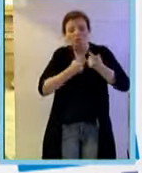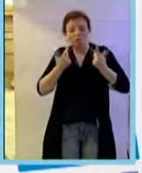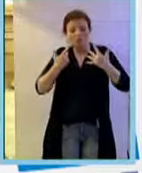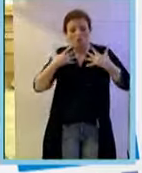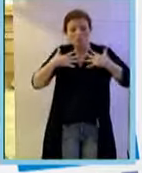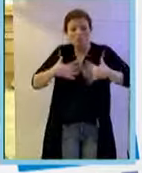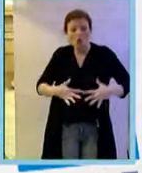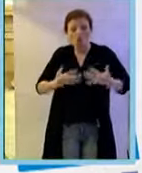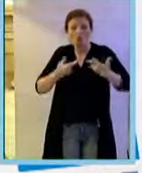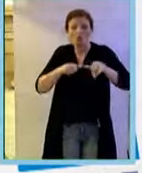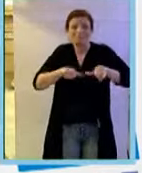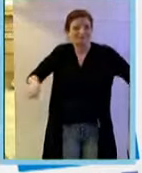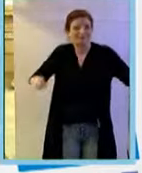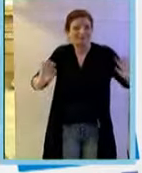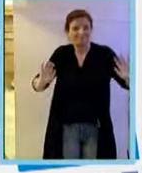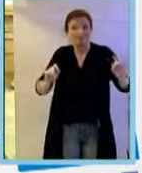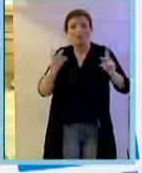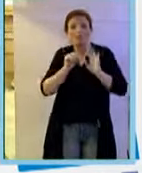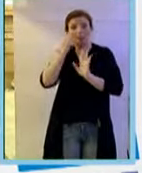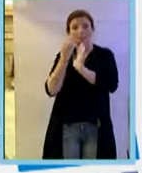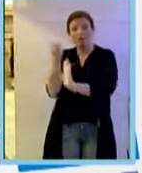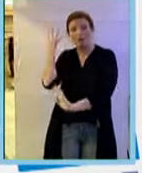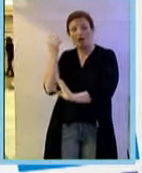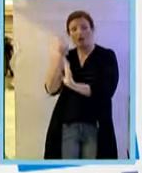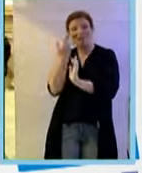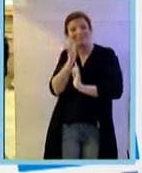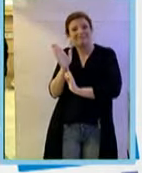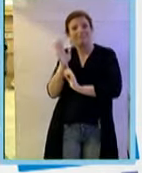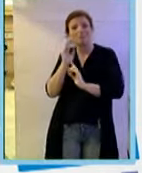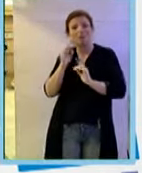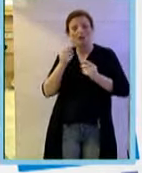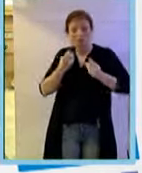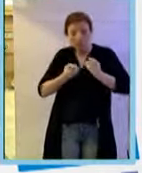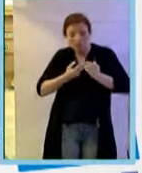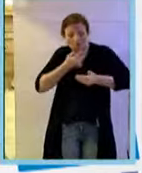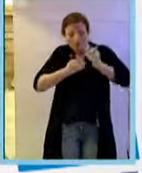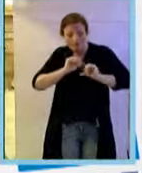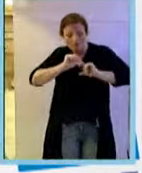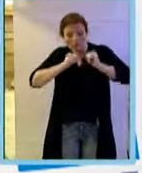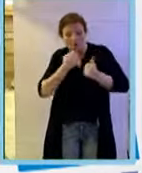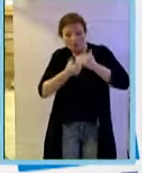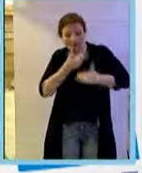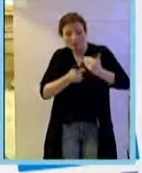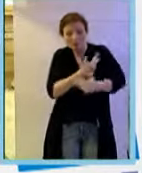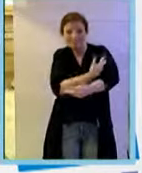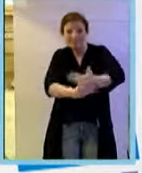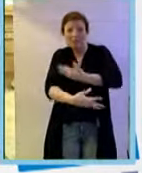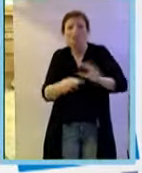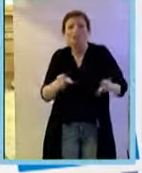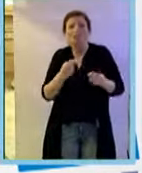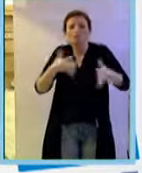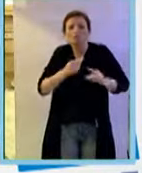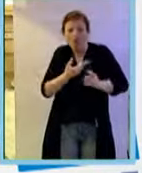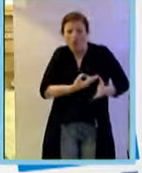fondamentale, la prima diapositiva illustra il fatto che la vasculogenesi e l'angiogenesi cominciano nell'embrione e